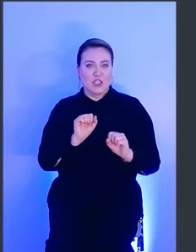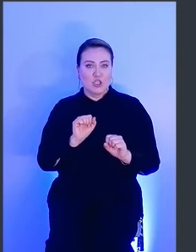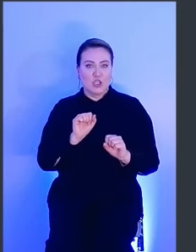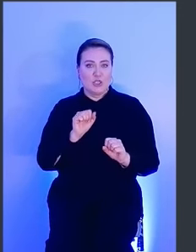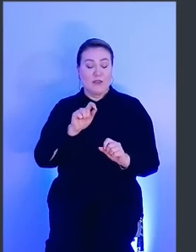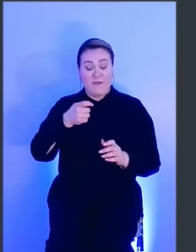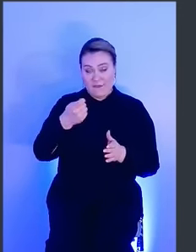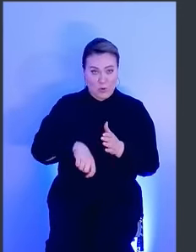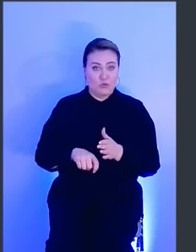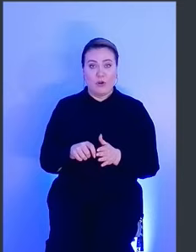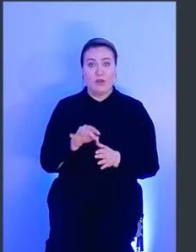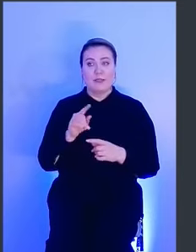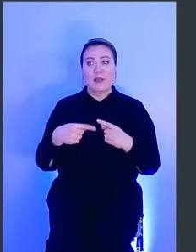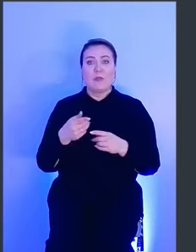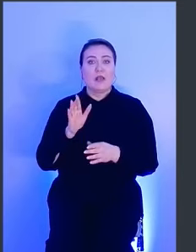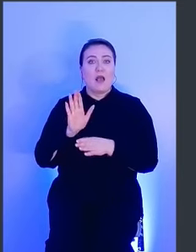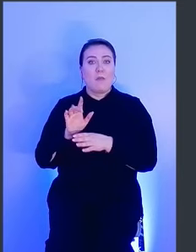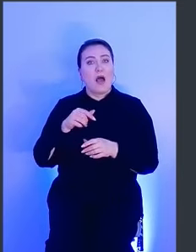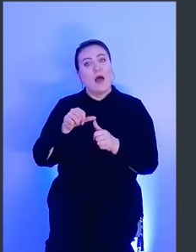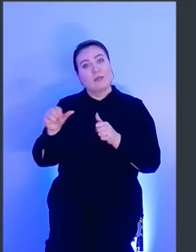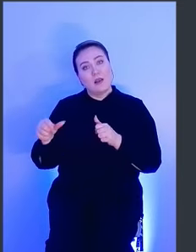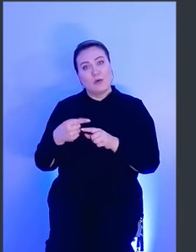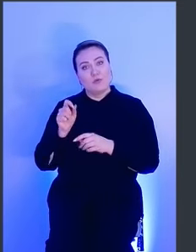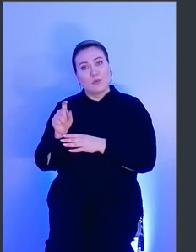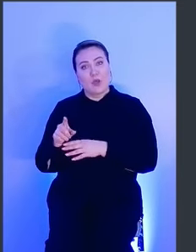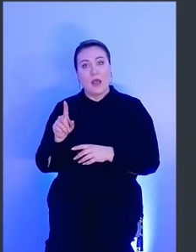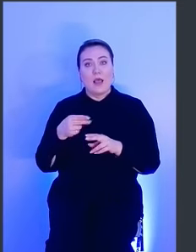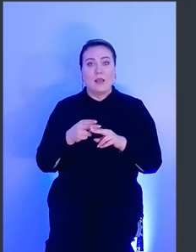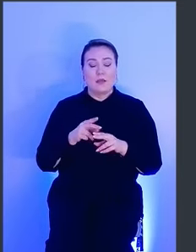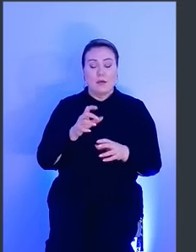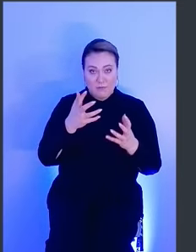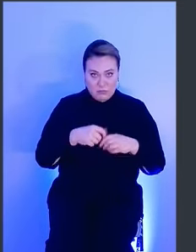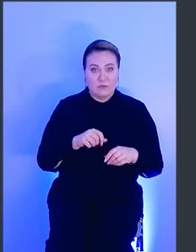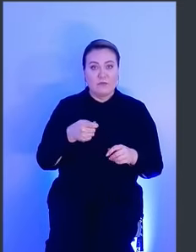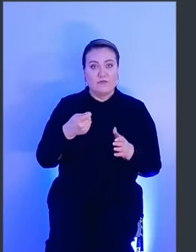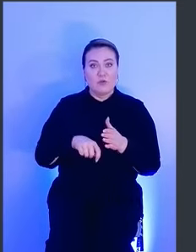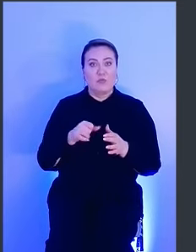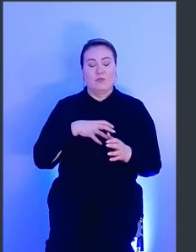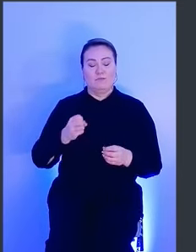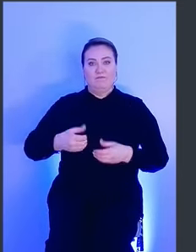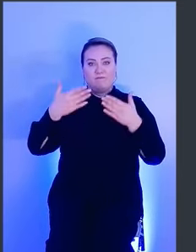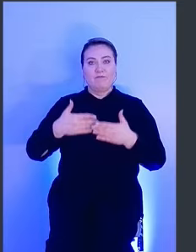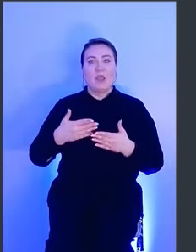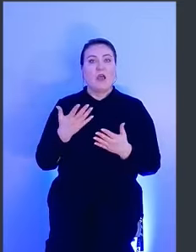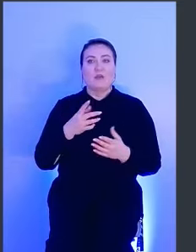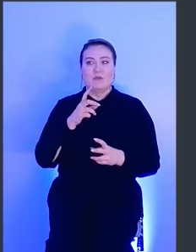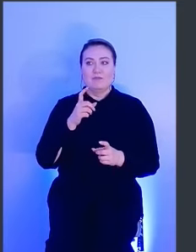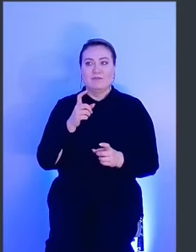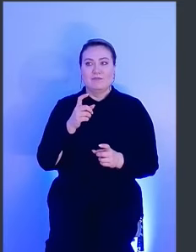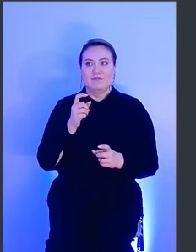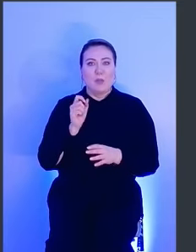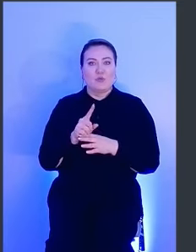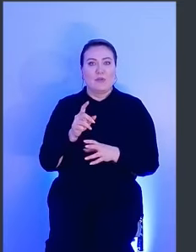команда, через судошку запускается, то это, соответственно, сигнализирует о том, что, наверное, может быть, какое-то не очень хорошее ПО